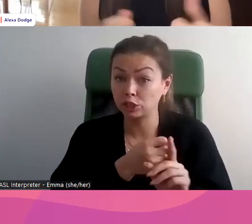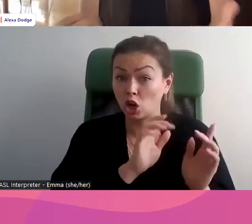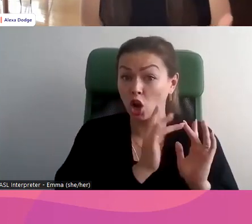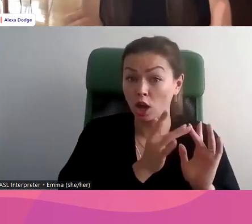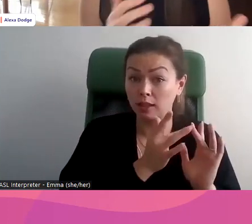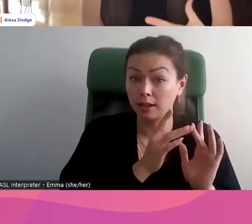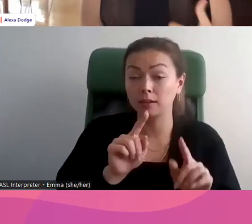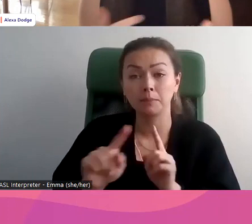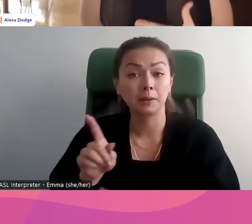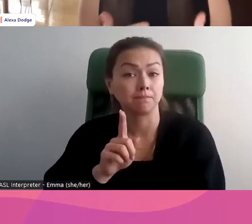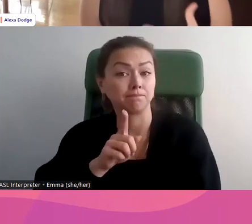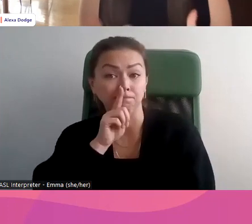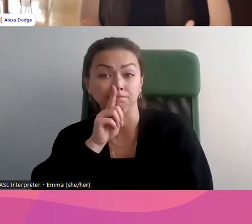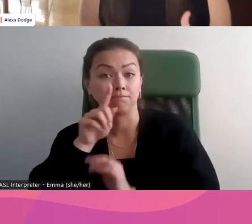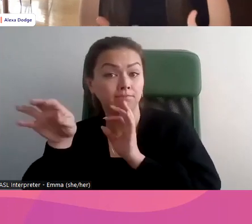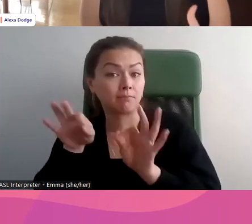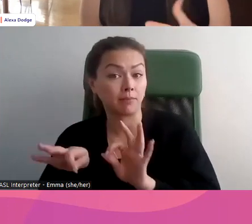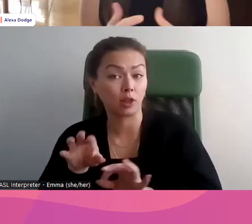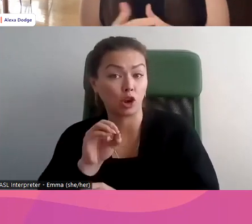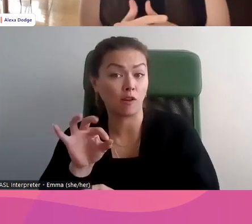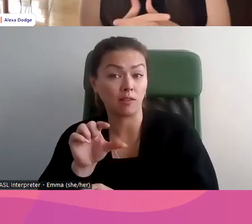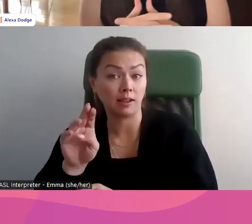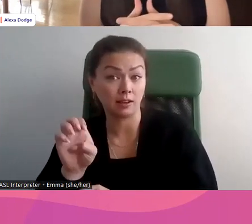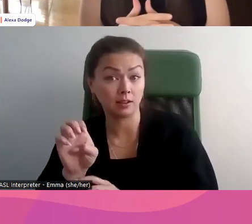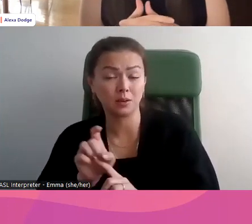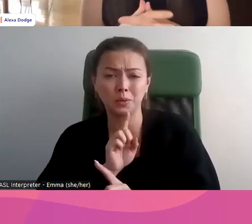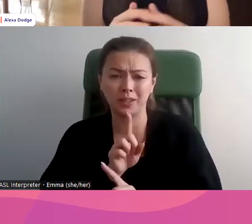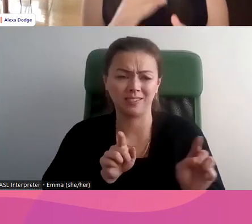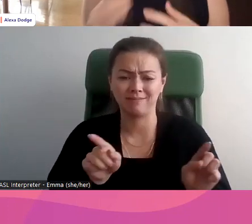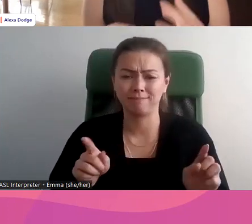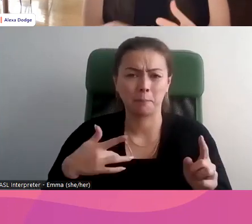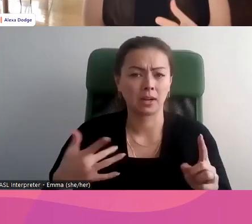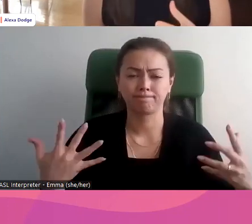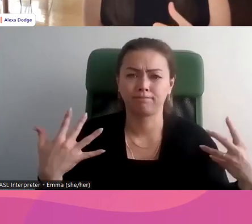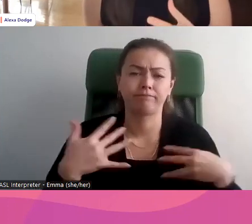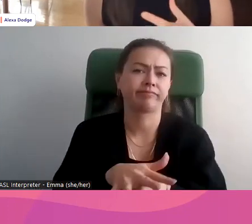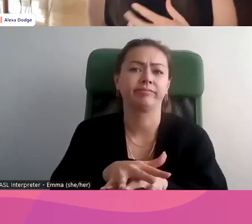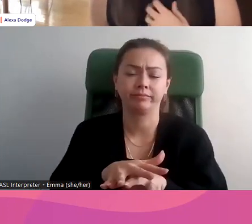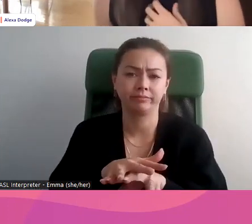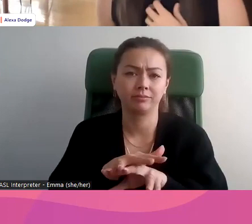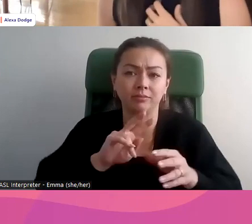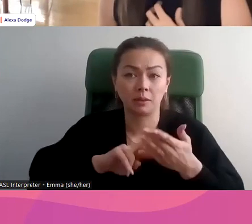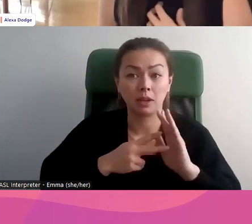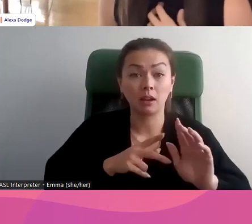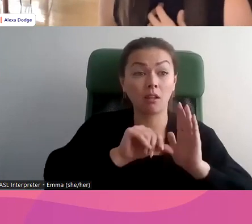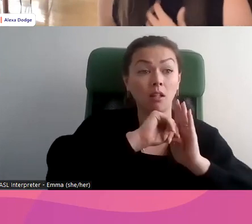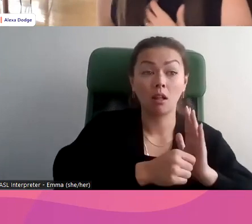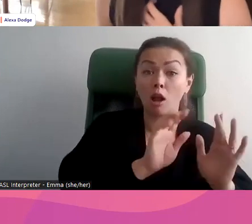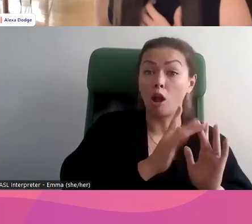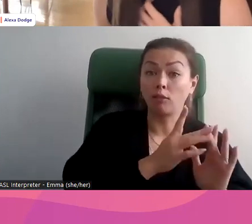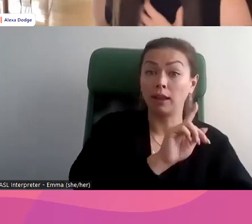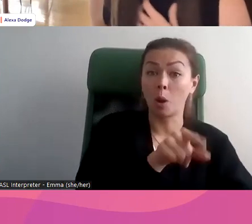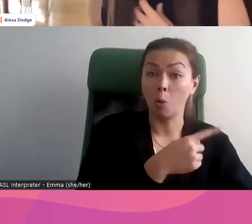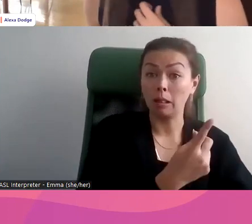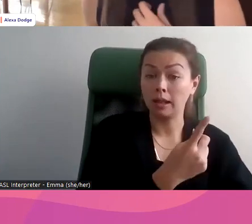seulement impacter la vie des gens en ligne, mais souvent, leur vie en ligne et hors ligne